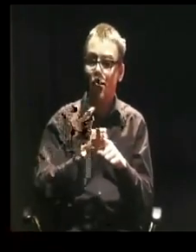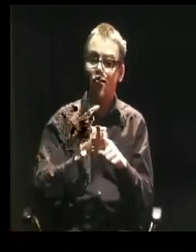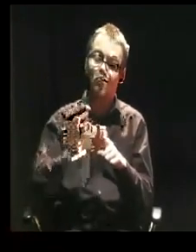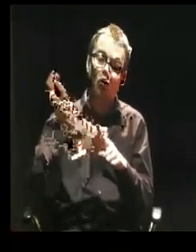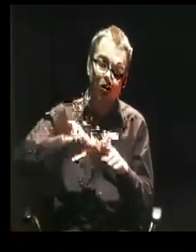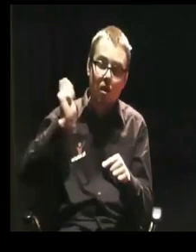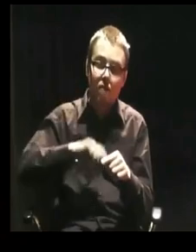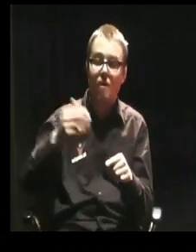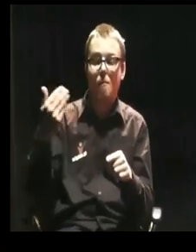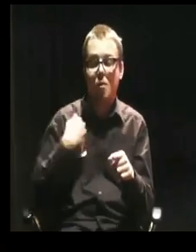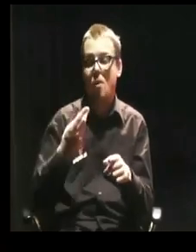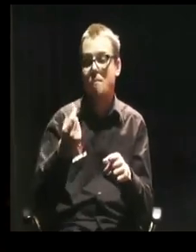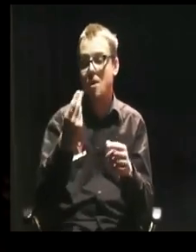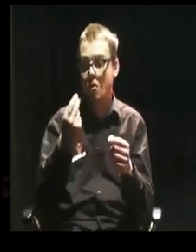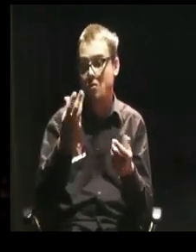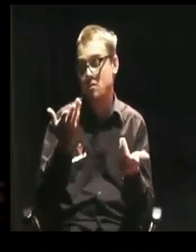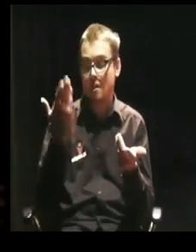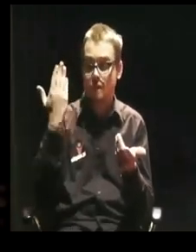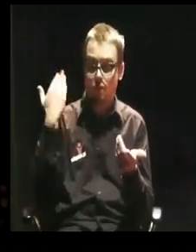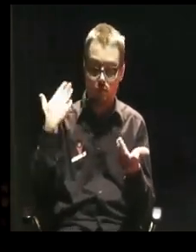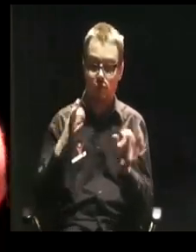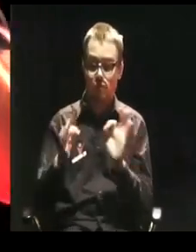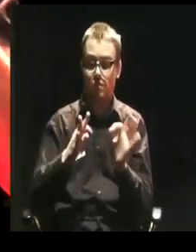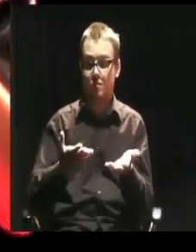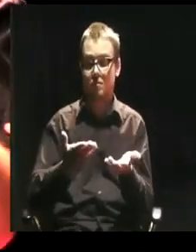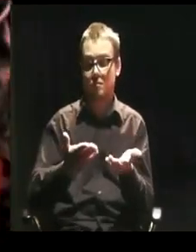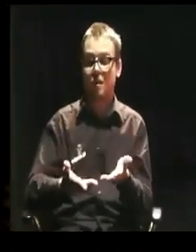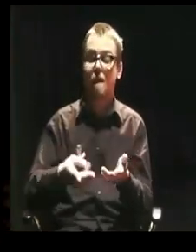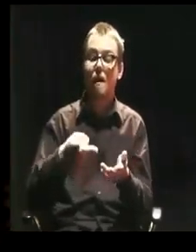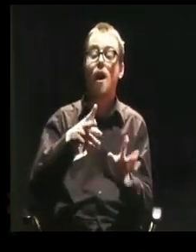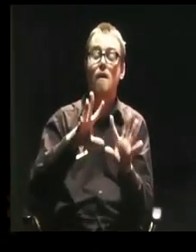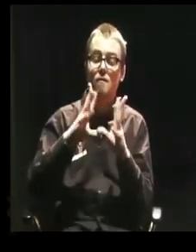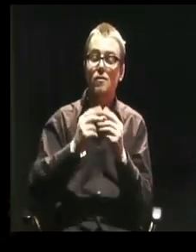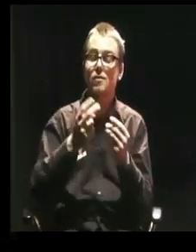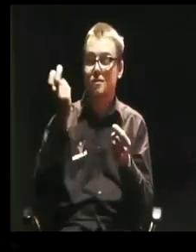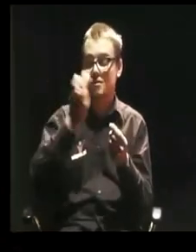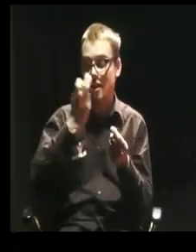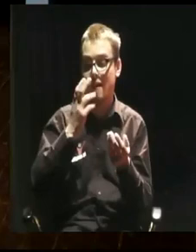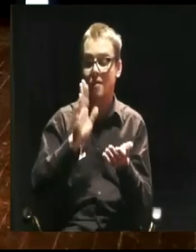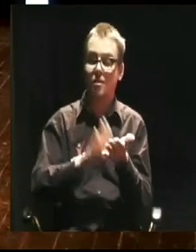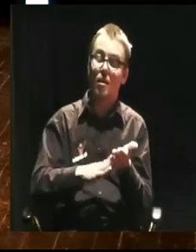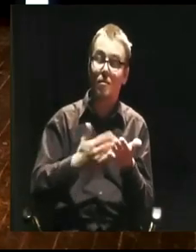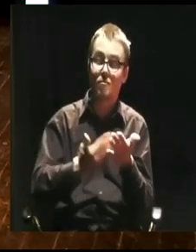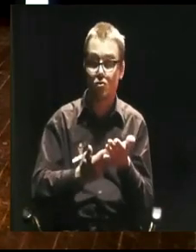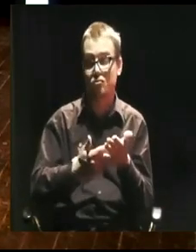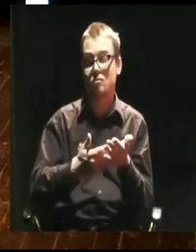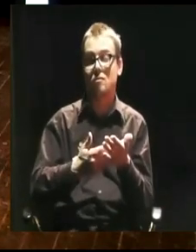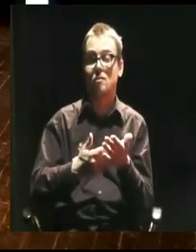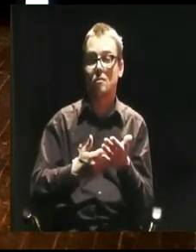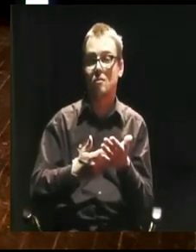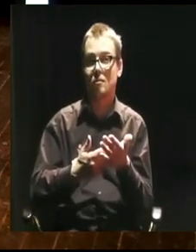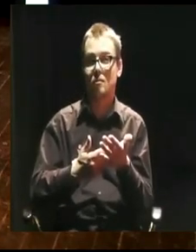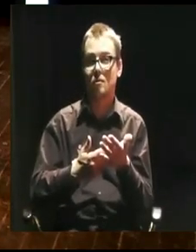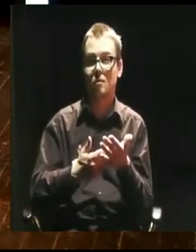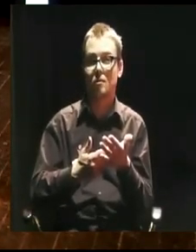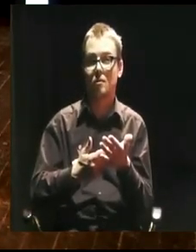Więc po pierwsze nas to interesuje, a po drugie tak było. Przykłady, okej, jedziemy z przykładami. Wszystkie trzy weźmiemy sobie z